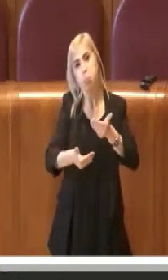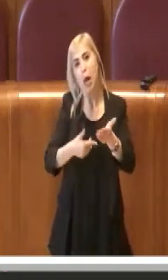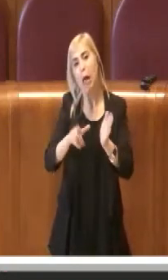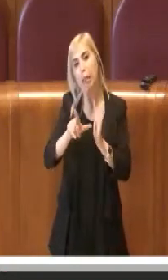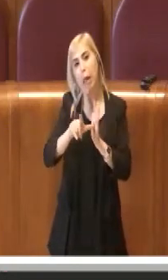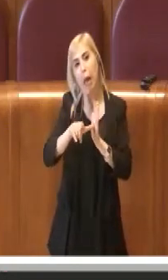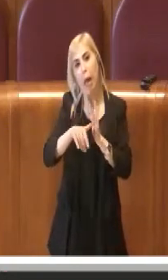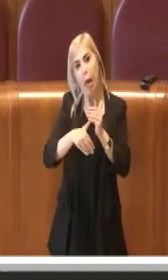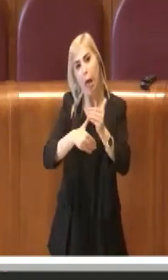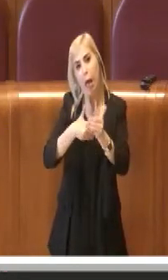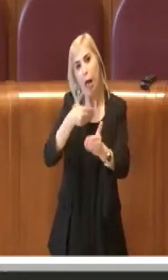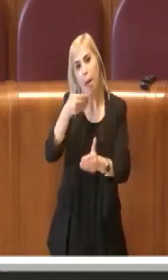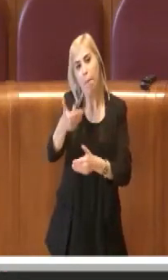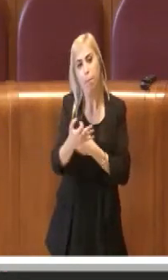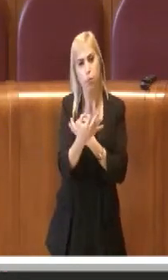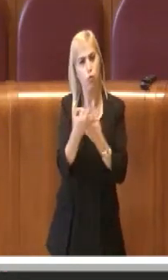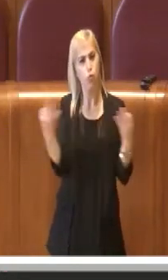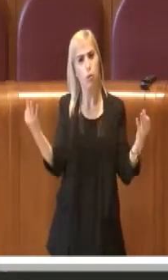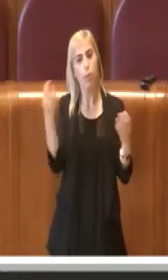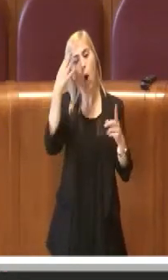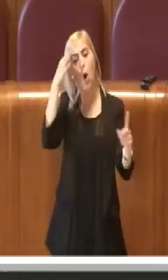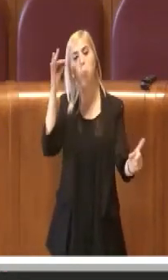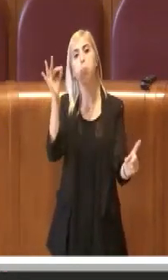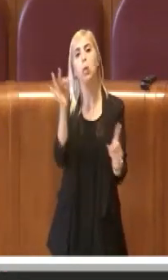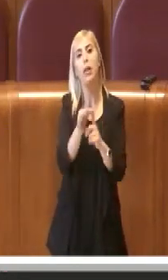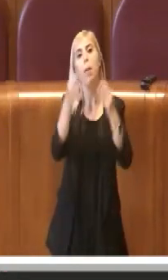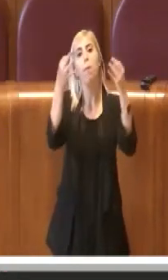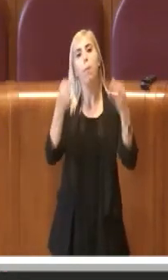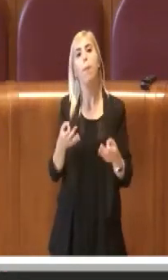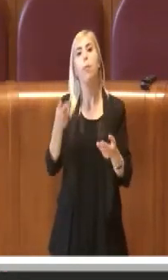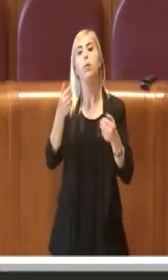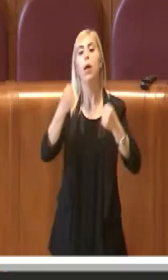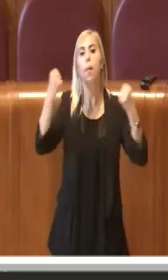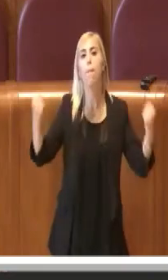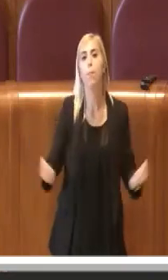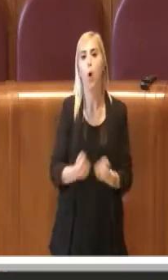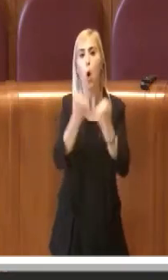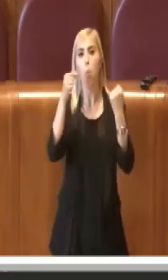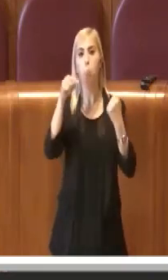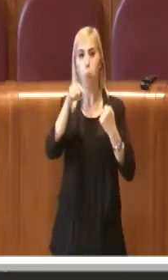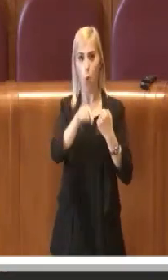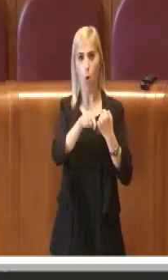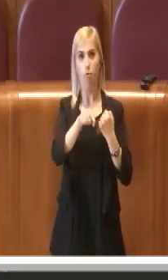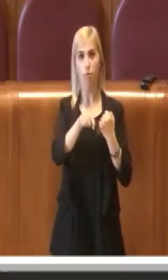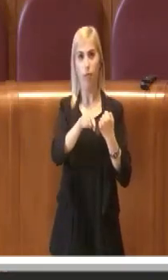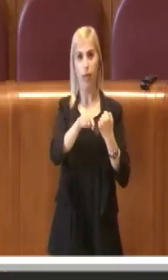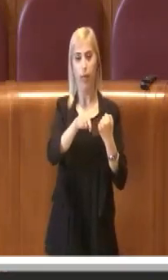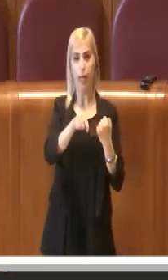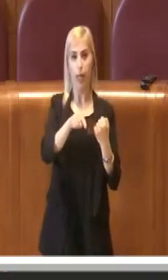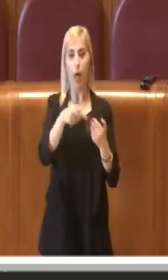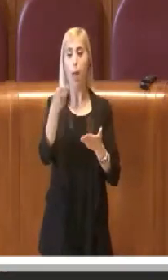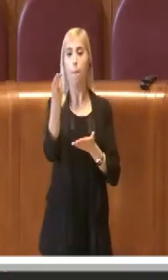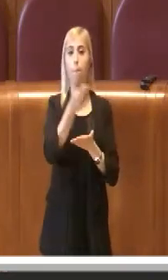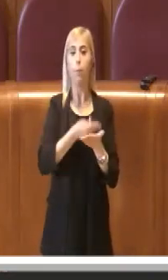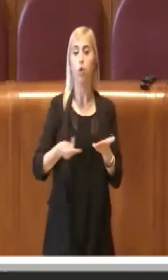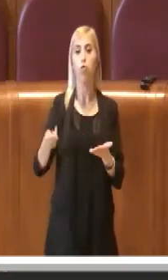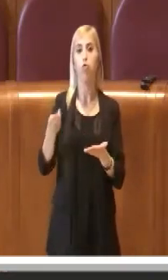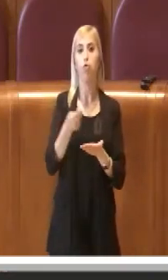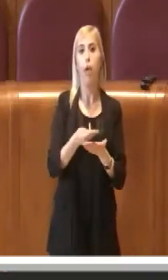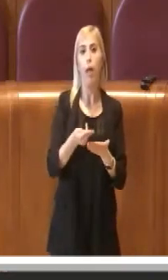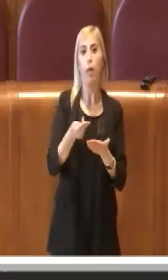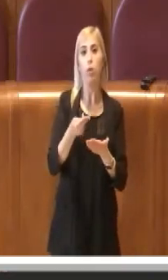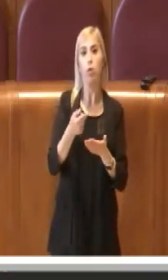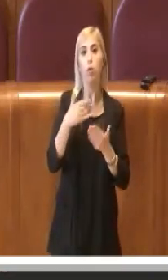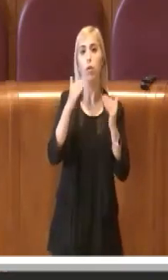previsti, sta andando avanti e l'obiettivo è proprio di promuovere un progetto di